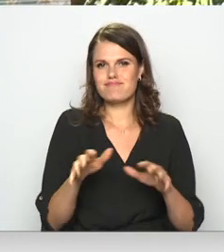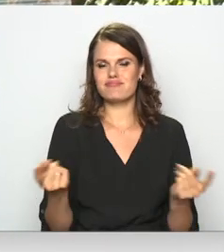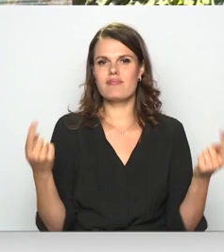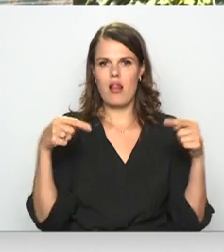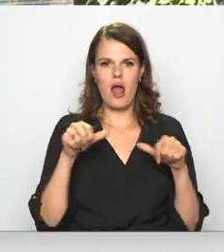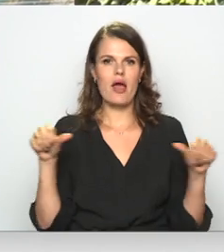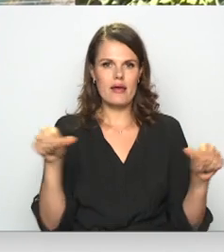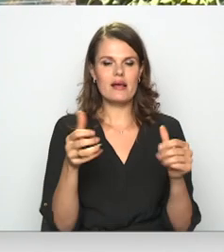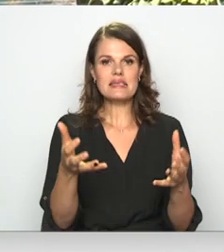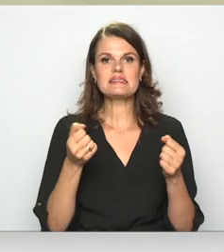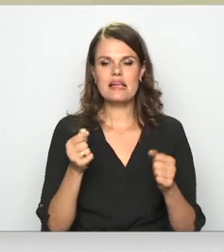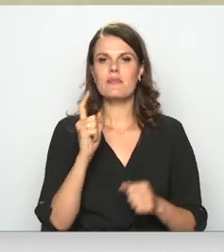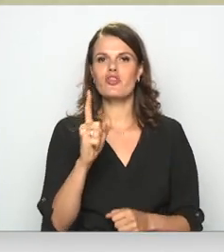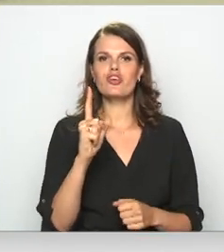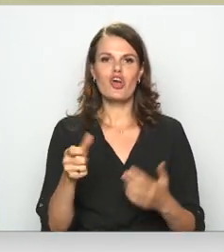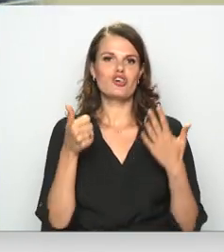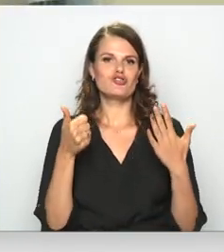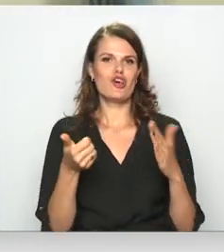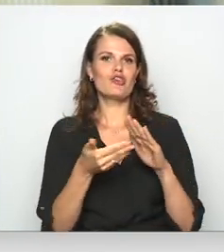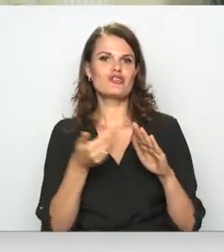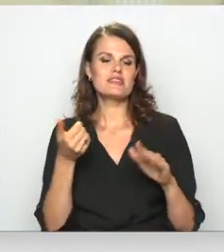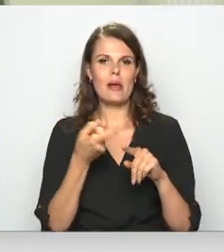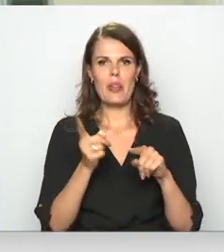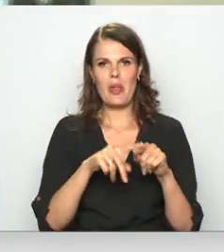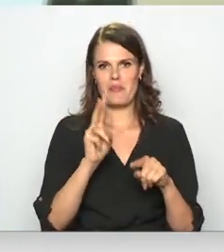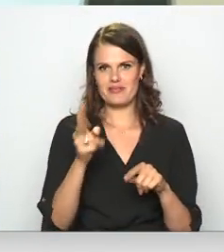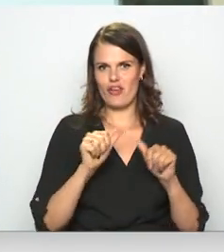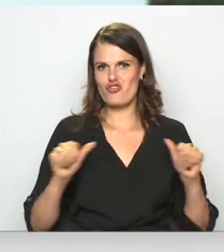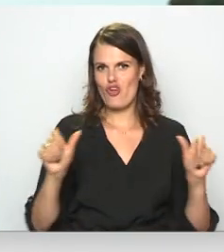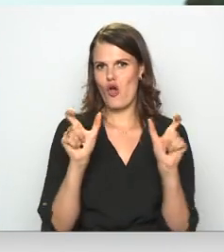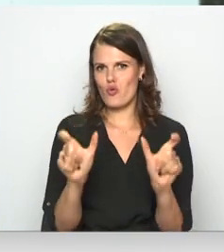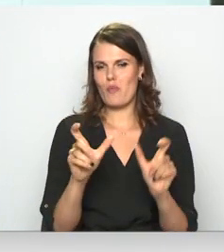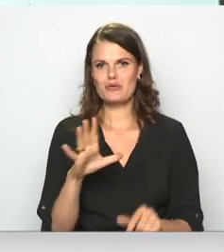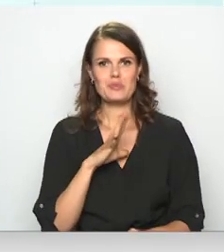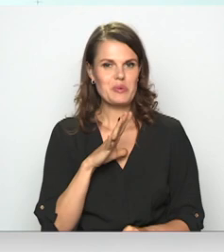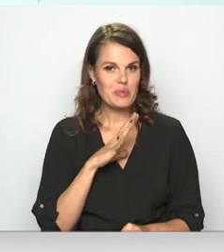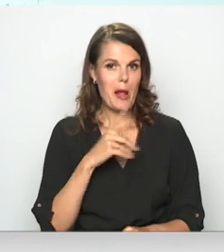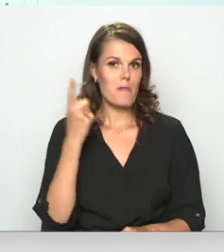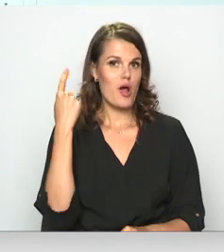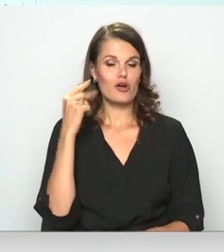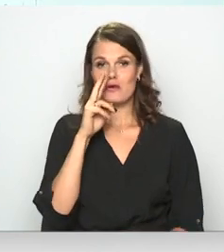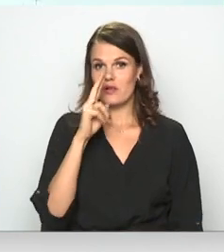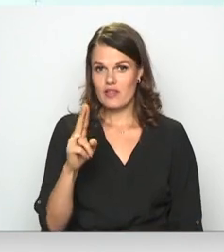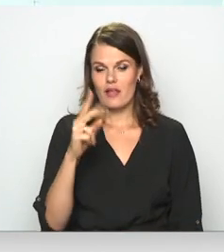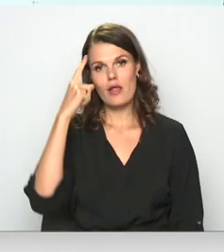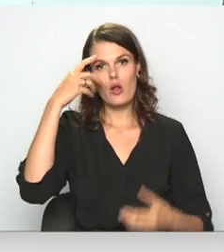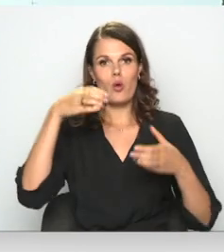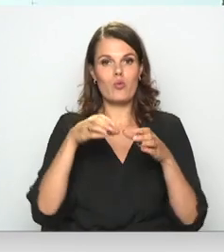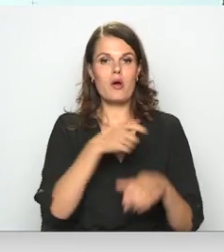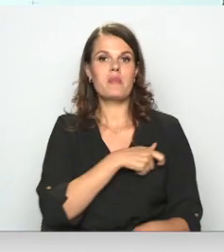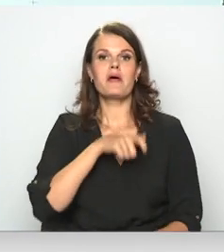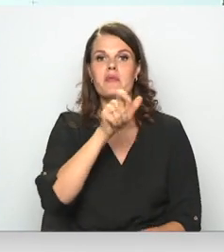saņemt tikai seši izsaukumi, kas skaidrojams ar pandēmijas laika ierobežojumiem. Pagājušajā nedēļā novada domas deputāti